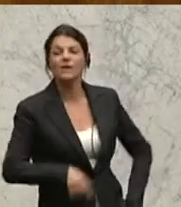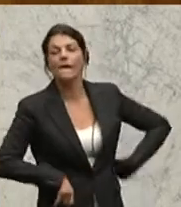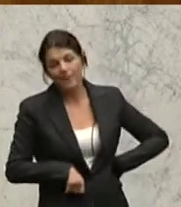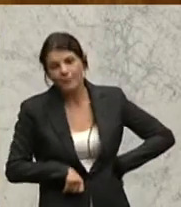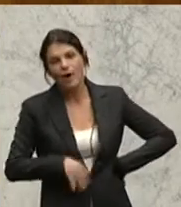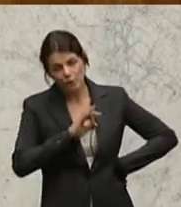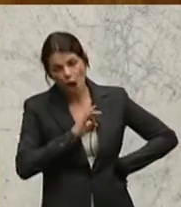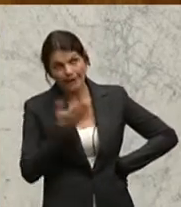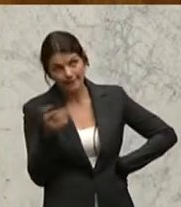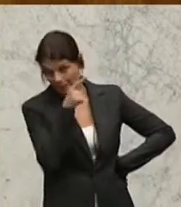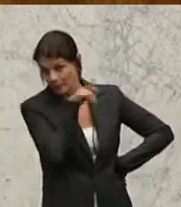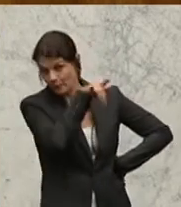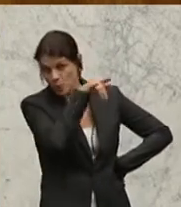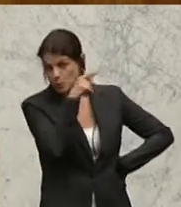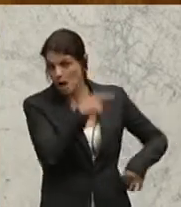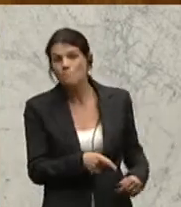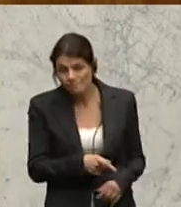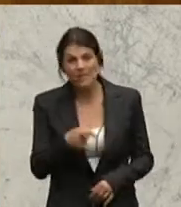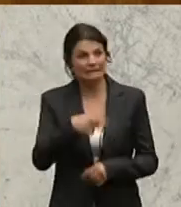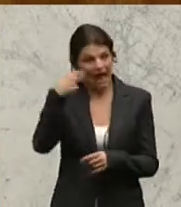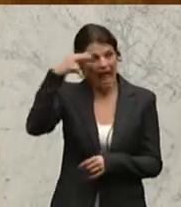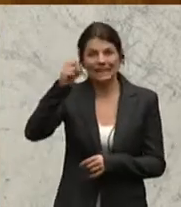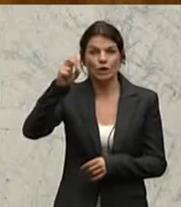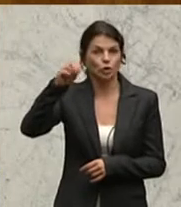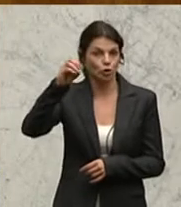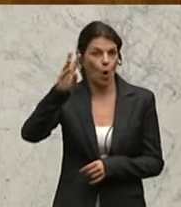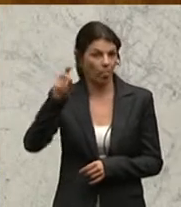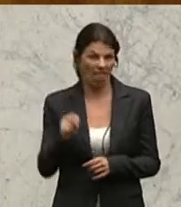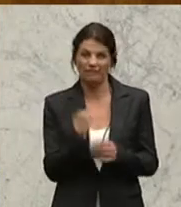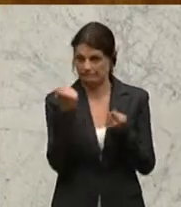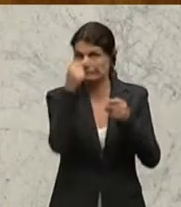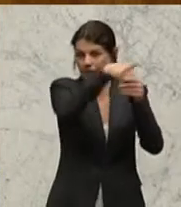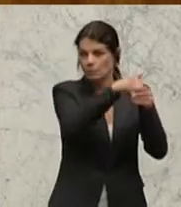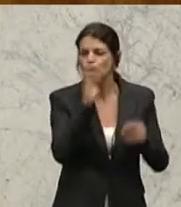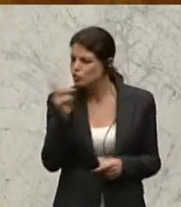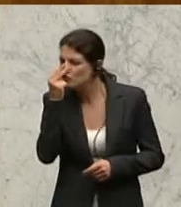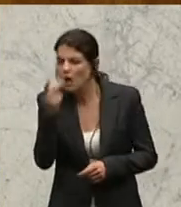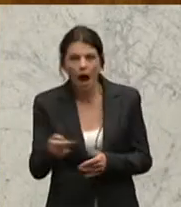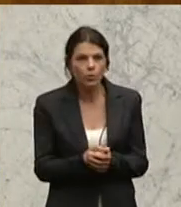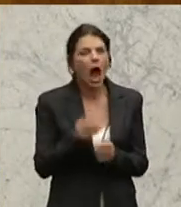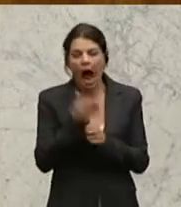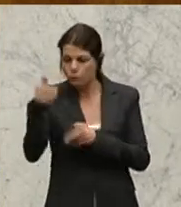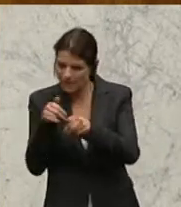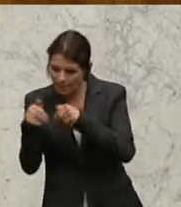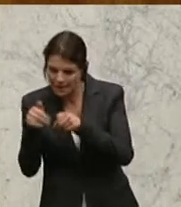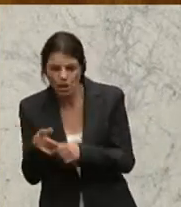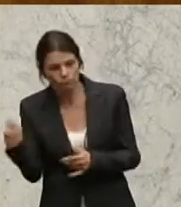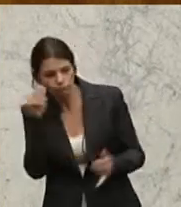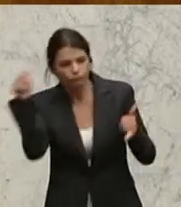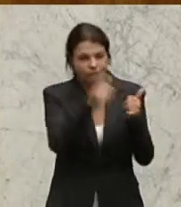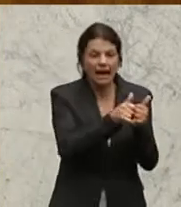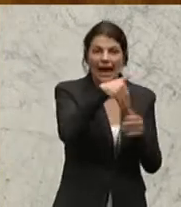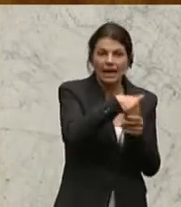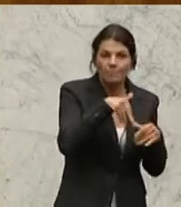in diesem Flugzeug sitzt Herr Snowden, bitte schaut nach und das Außenministerium beim Innenministerium den entsprechenden Auftrag